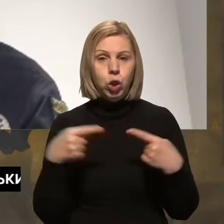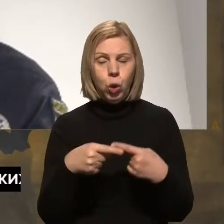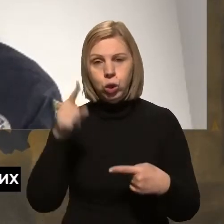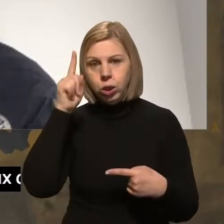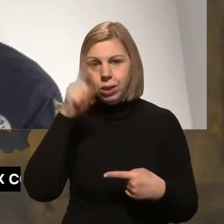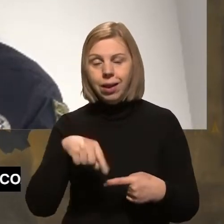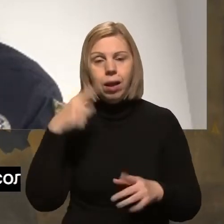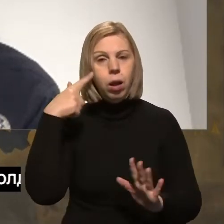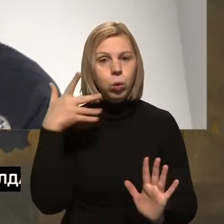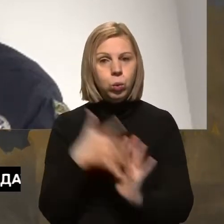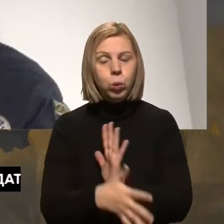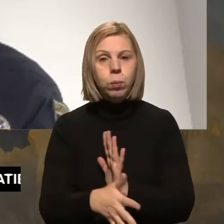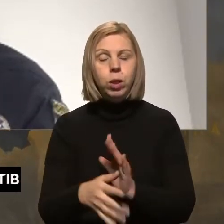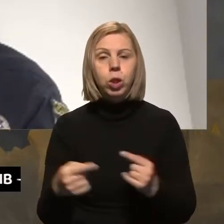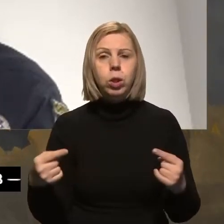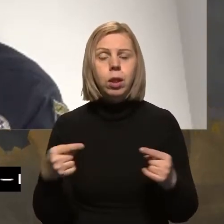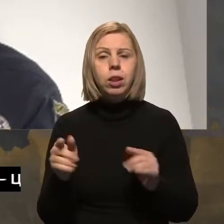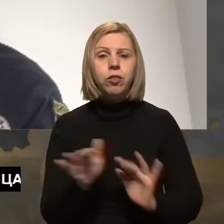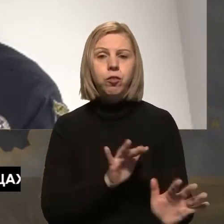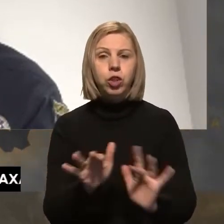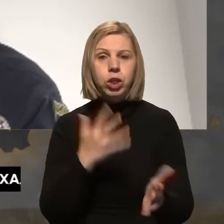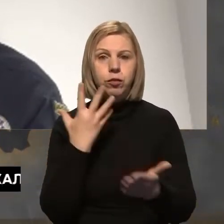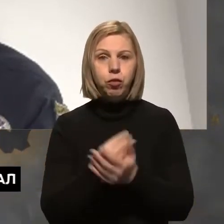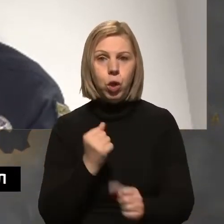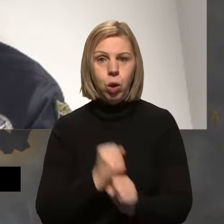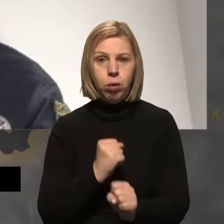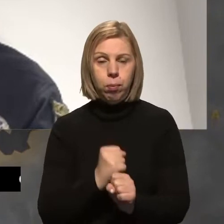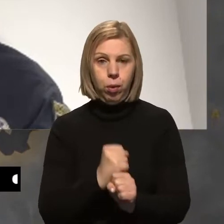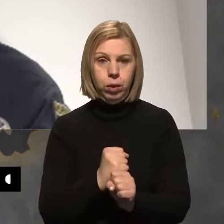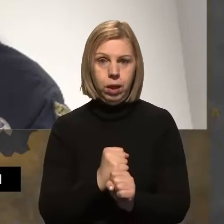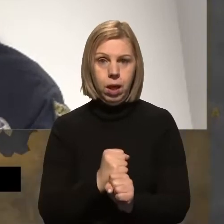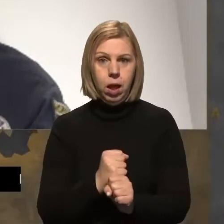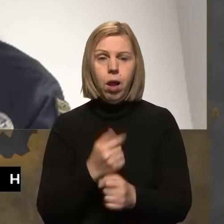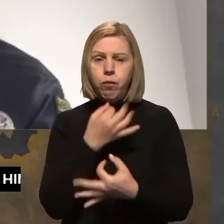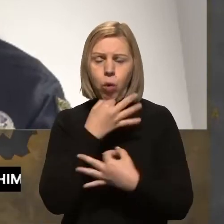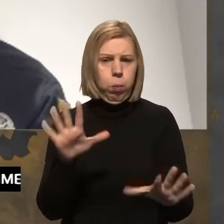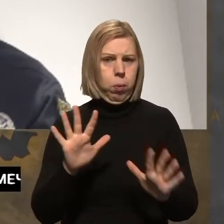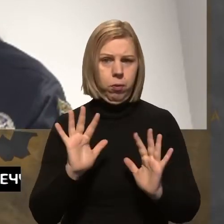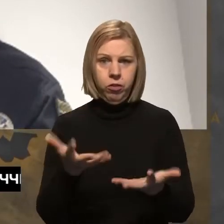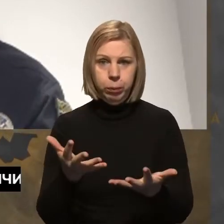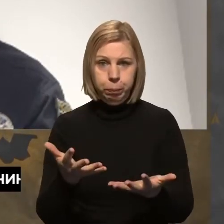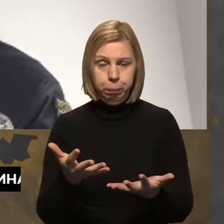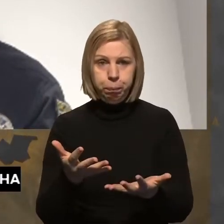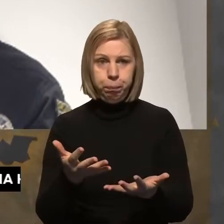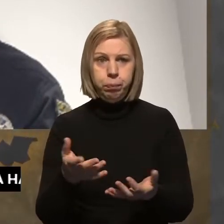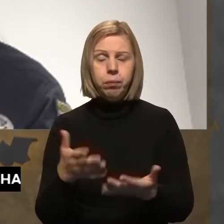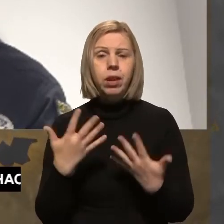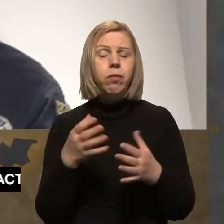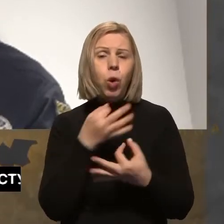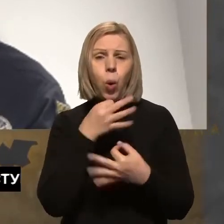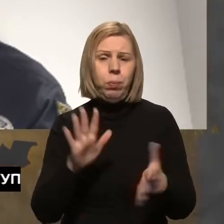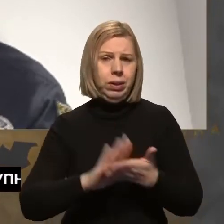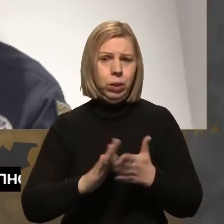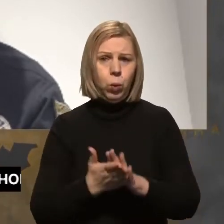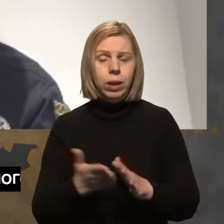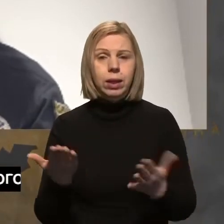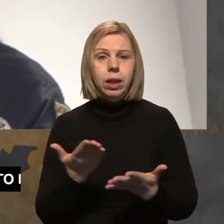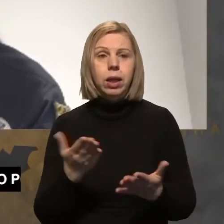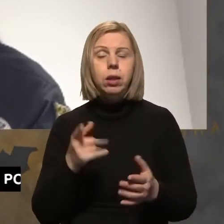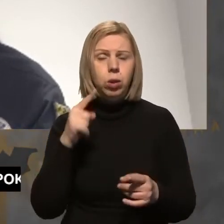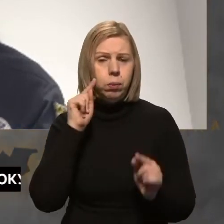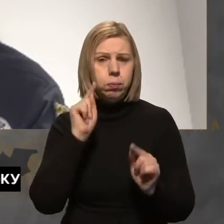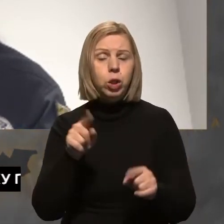знає і розуміє механізм своєї роботи в будь-якому випадку. У будь-якій ситуації, в тому числі це